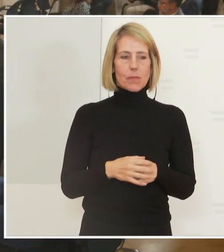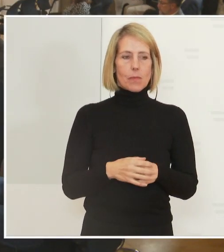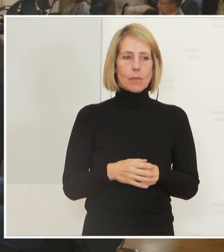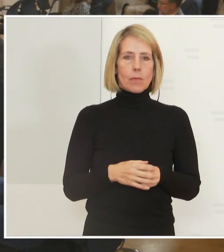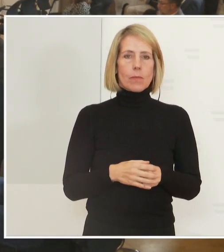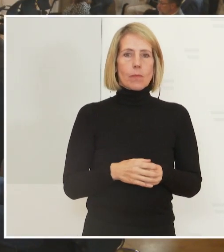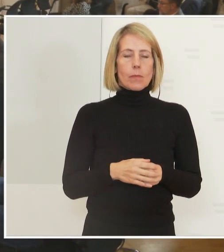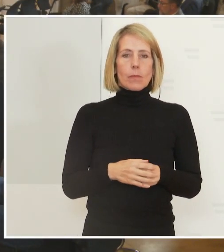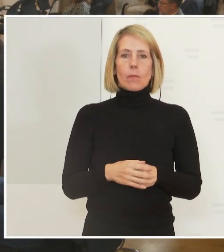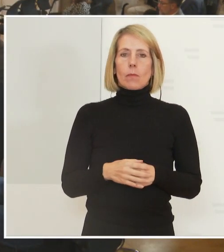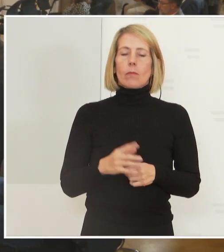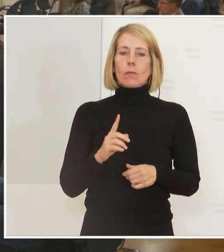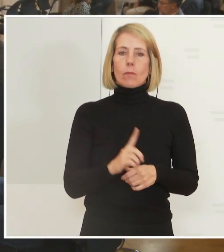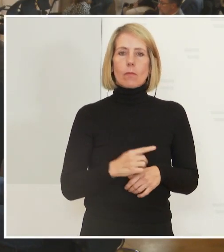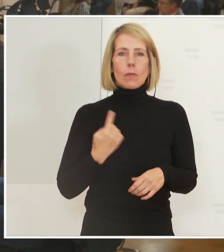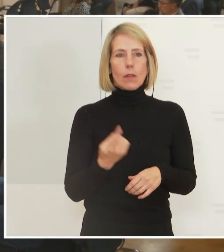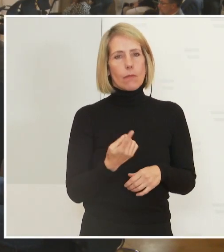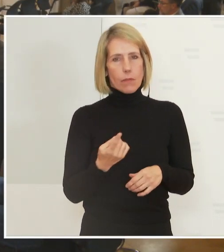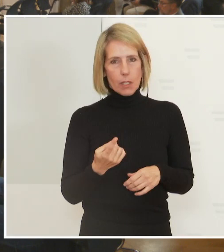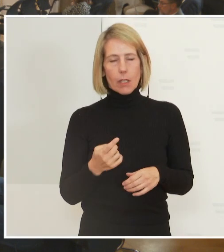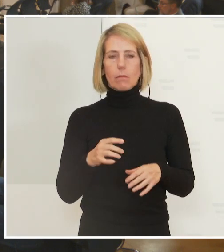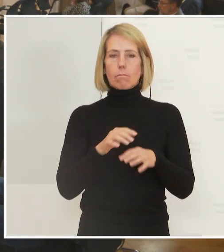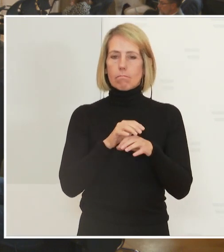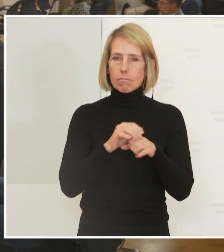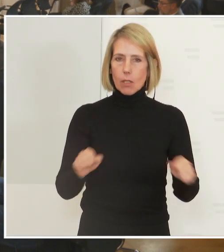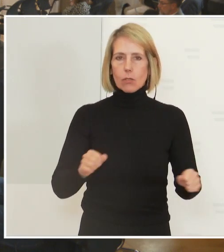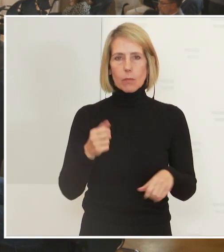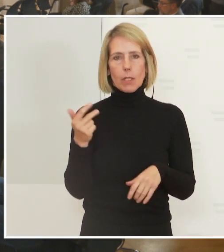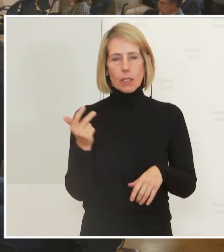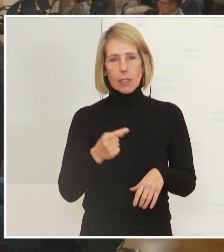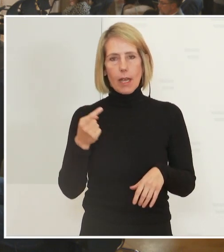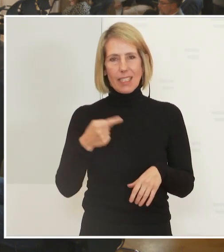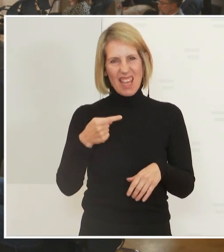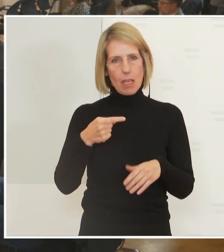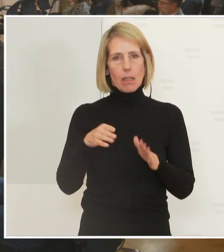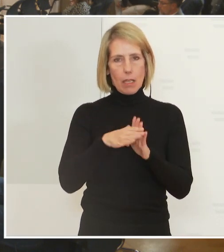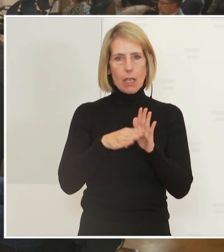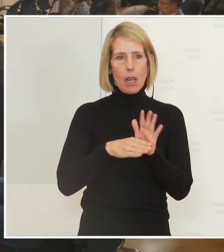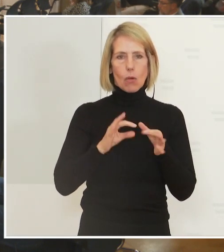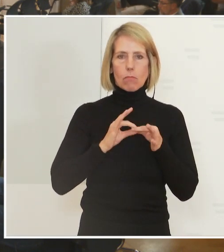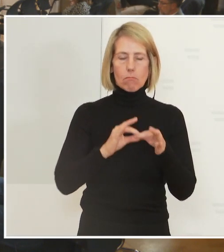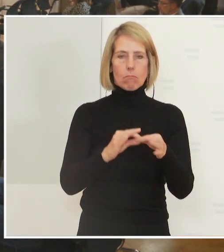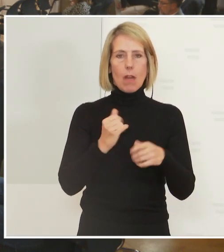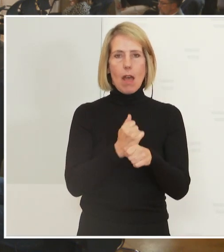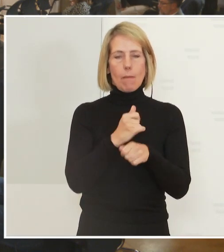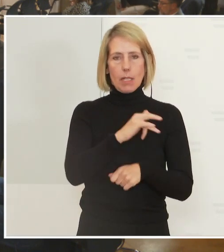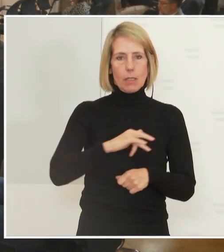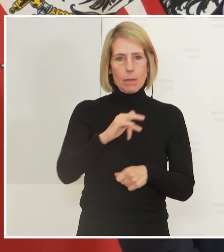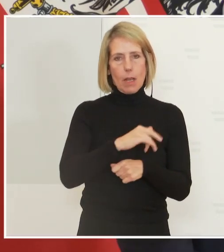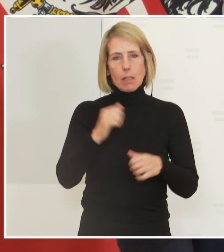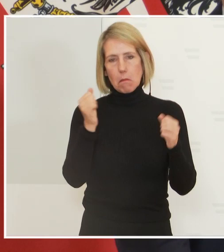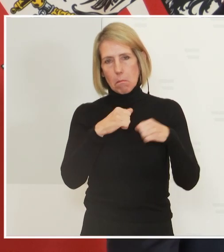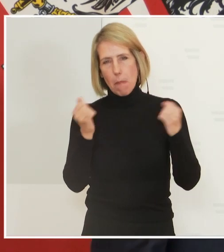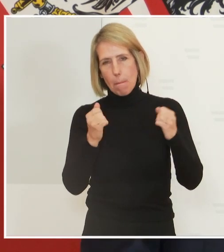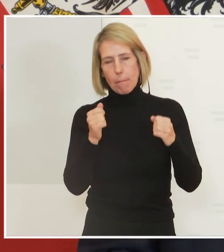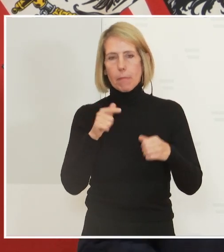Wir haben uns für eine 3G-Regelung am Arbeitsplatz entschieden. Ich glaube, das ist eine Regelung, die